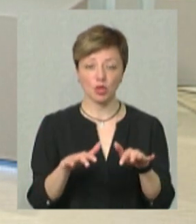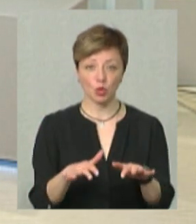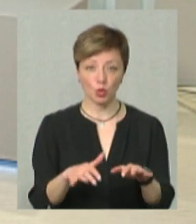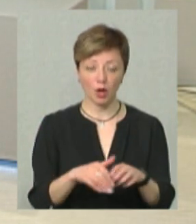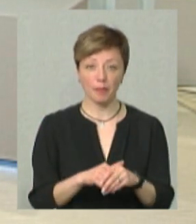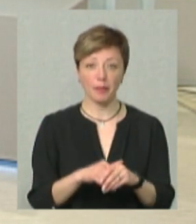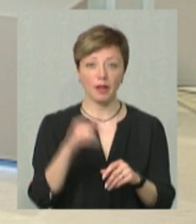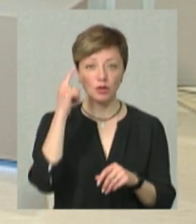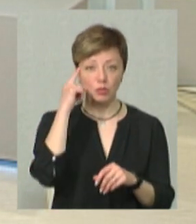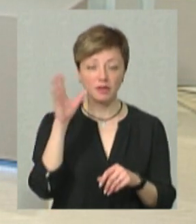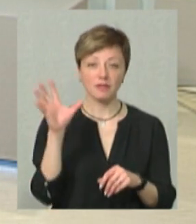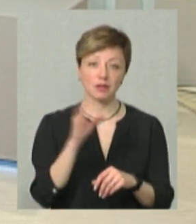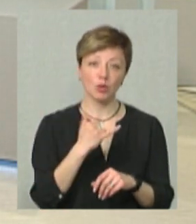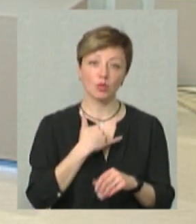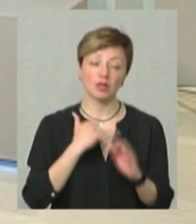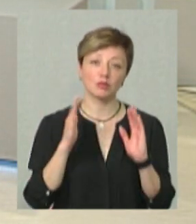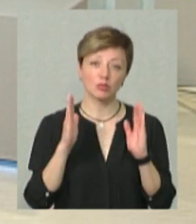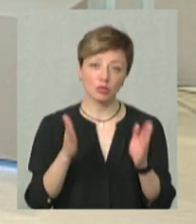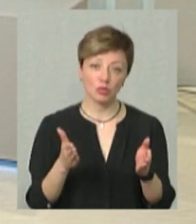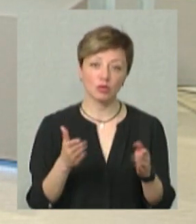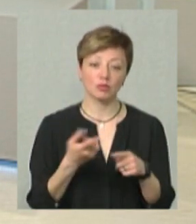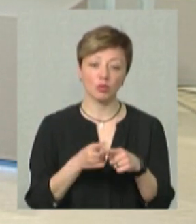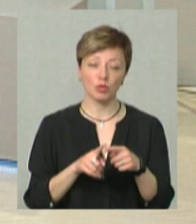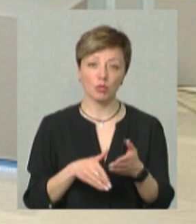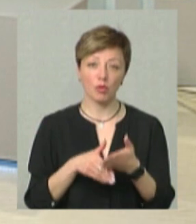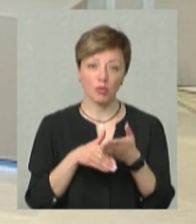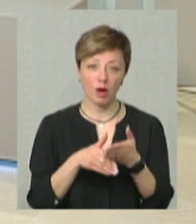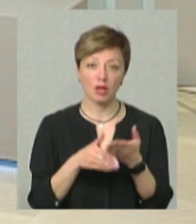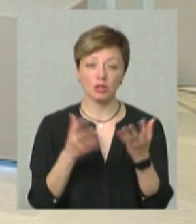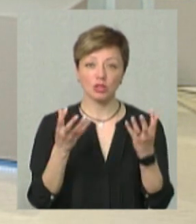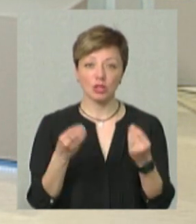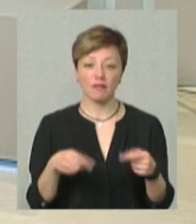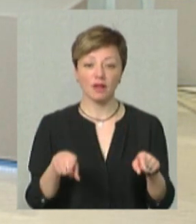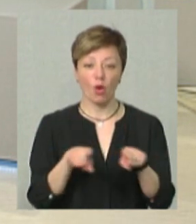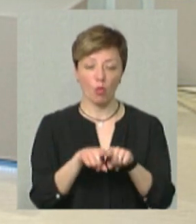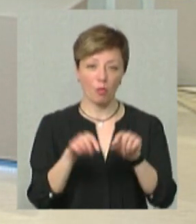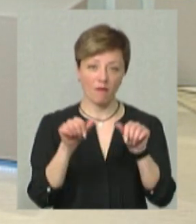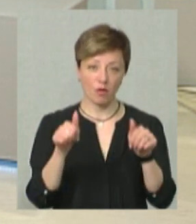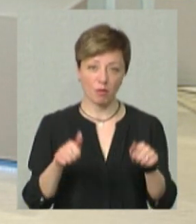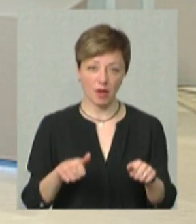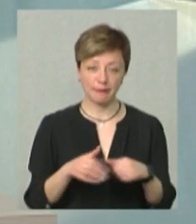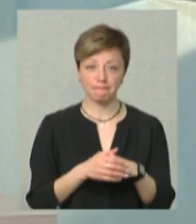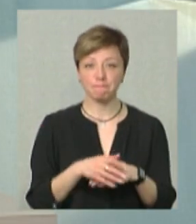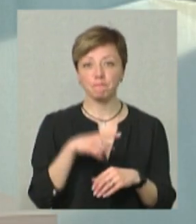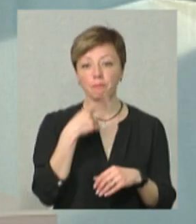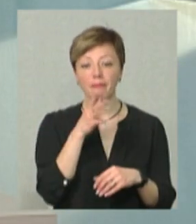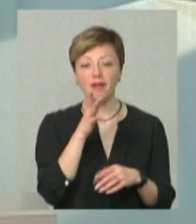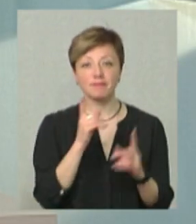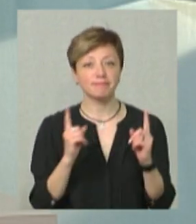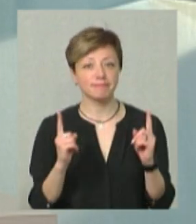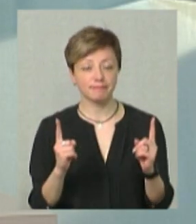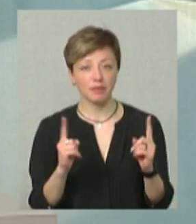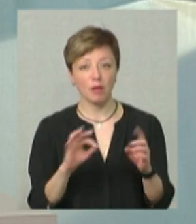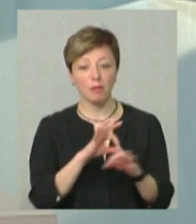Я думаю, там все у нас буде, і ми будемо тому допомагати ще в такому форматі. Говорячи про часові рамки,